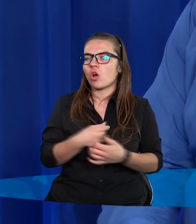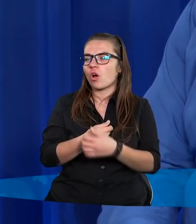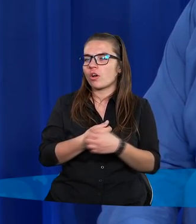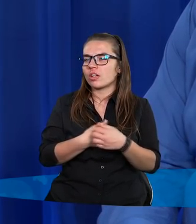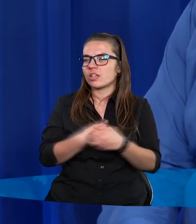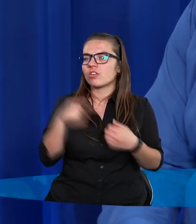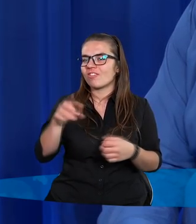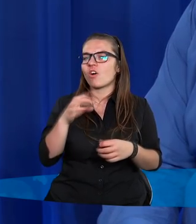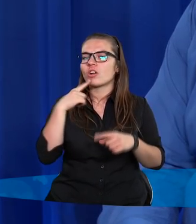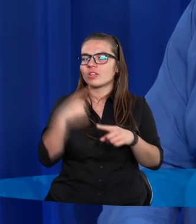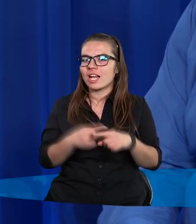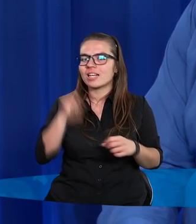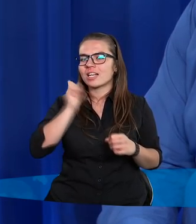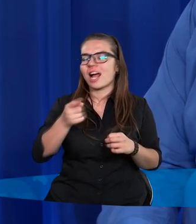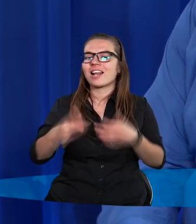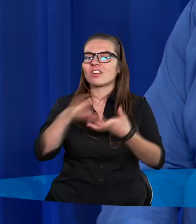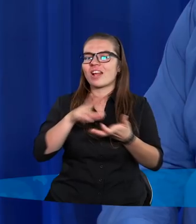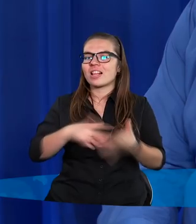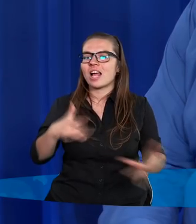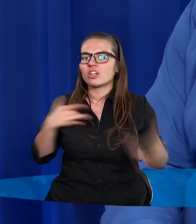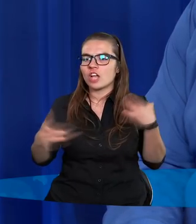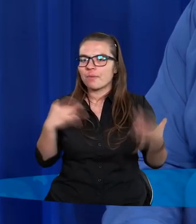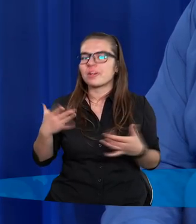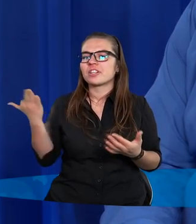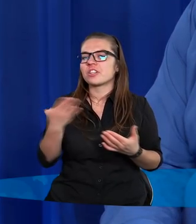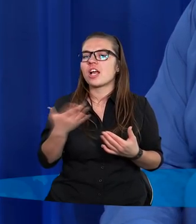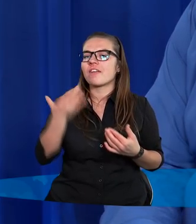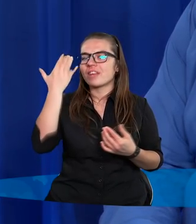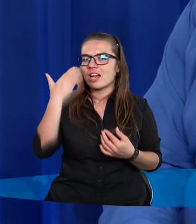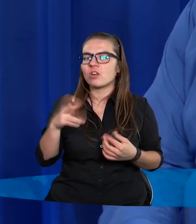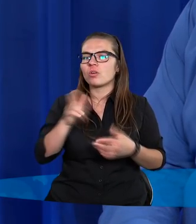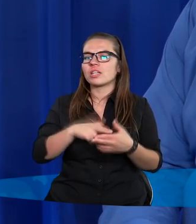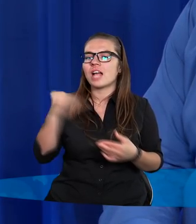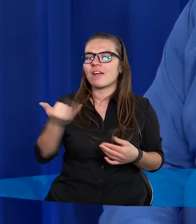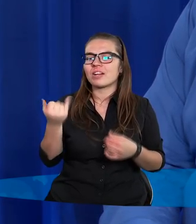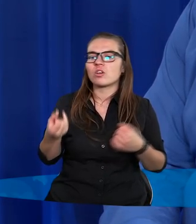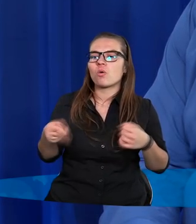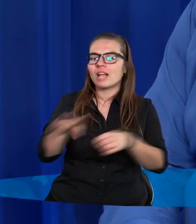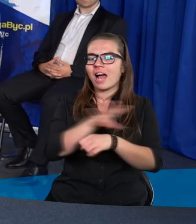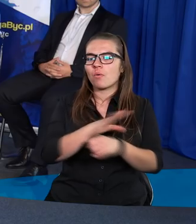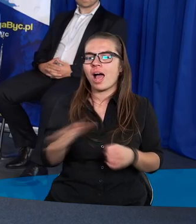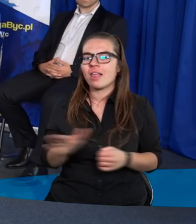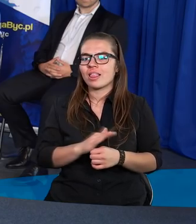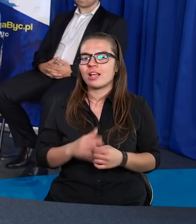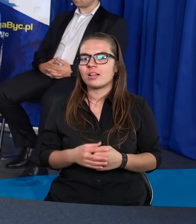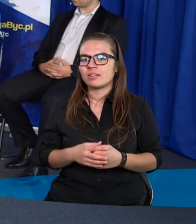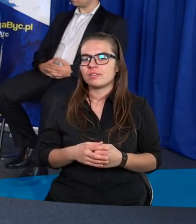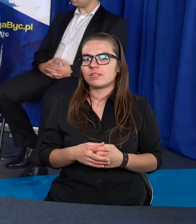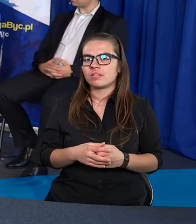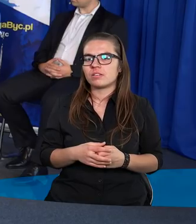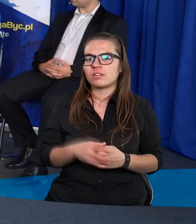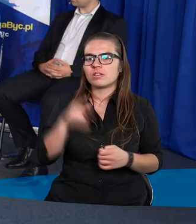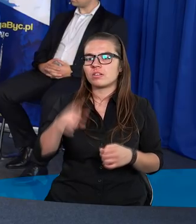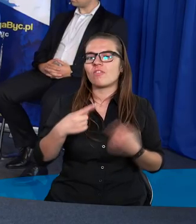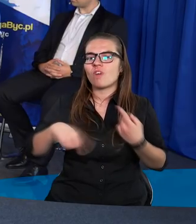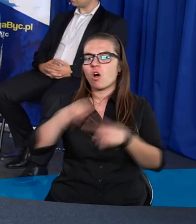to swoją decyzją skazał świat na cierpienie, grzech i wielu na wieczną zagładę? Czyli z